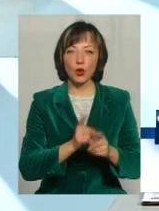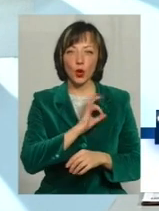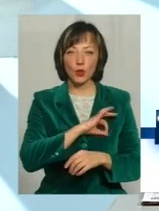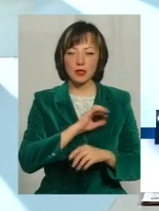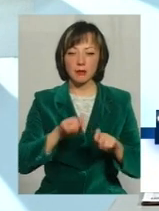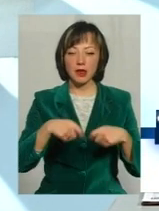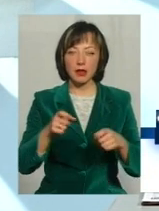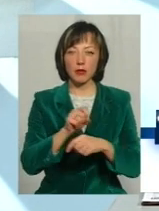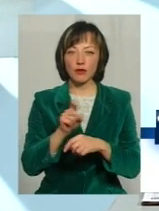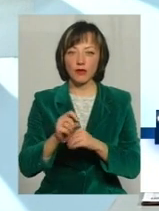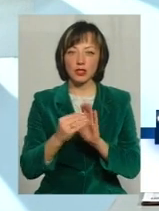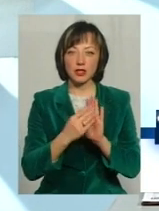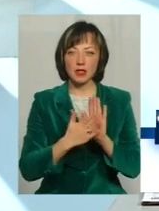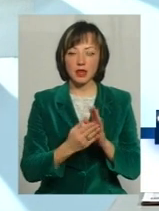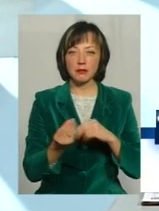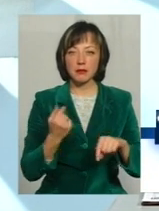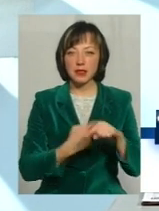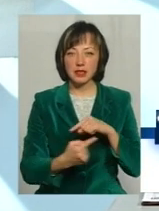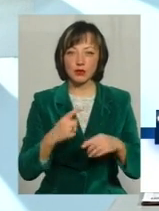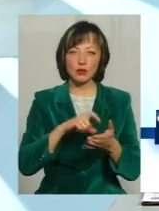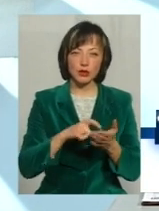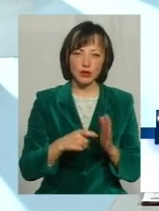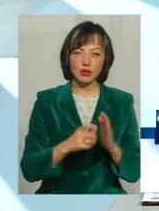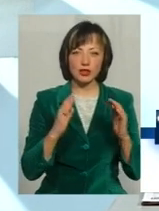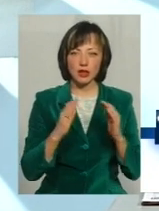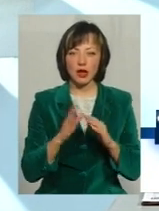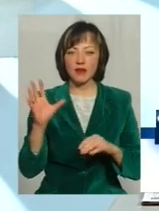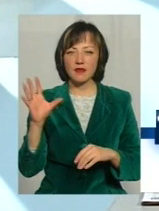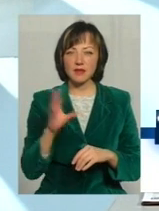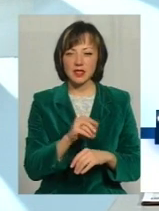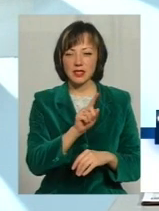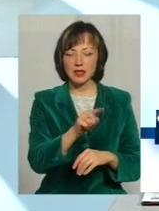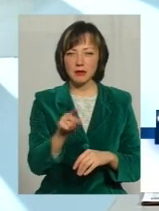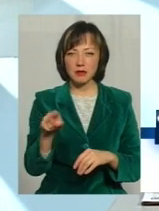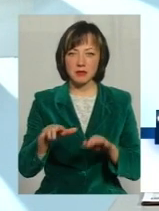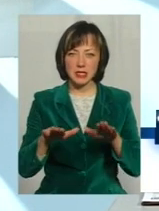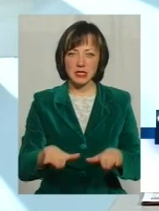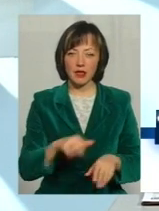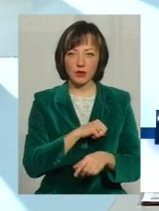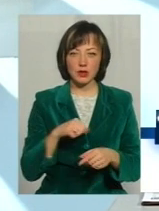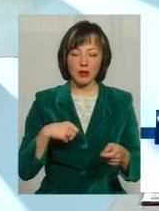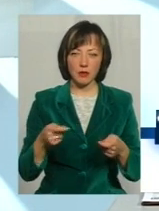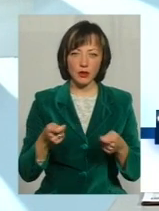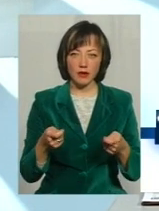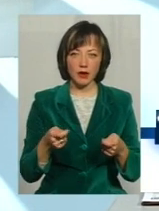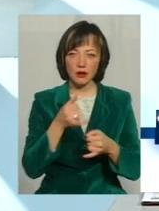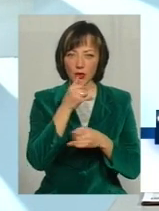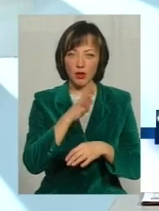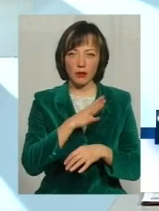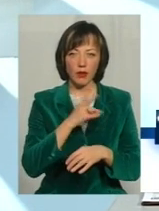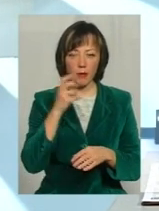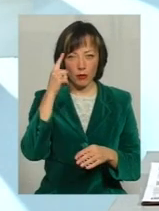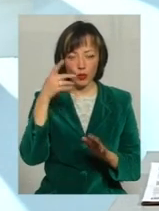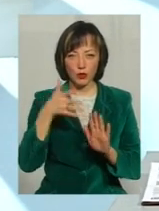повноваження по реєстрації бізнесу, нерухомості Всім суб'єктам місцевого самоврядування, не могла бути